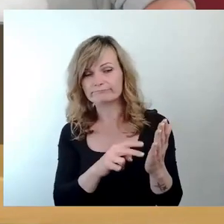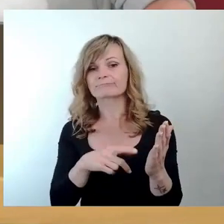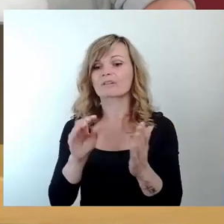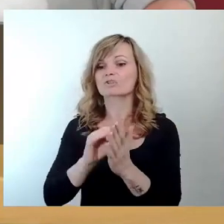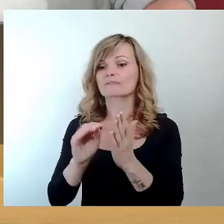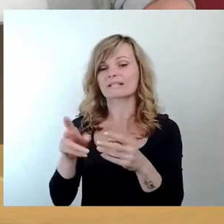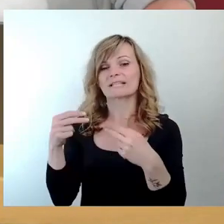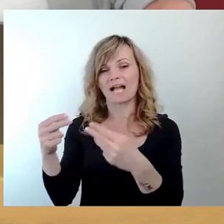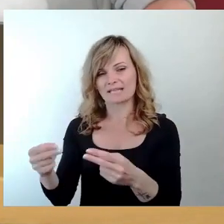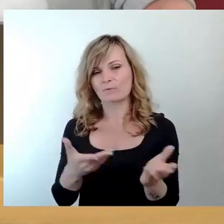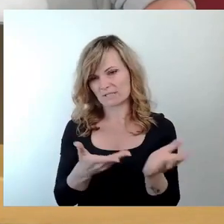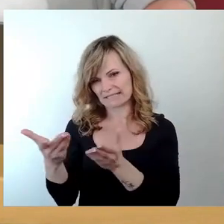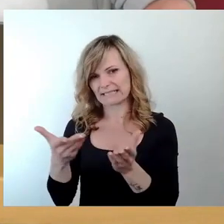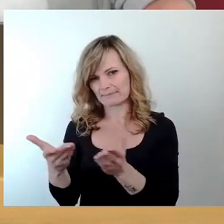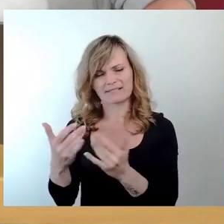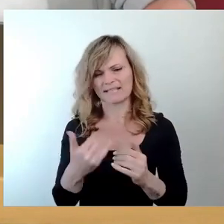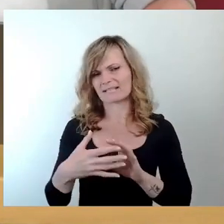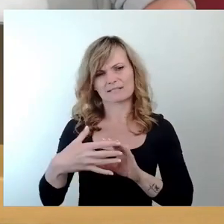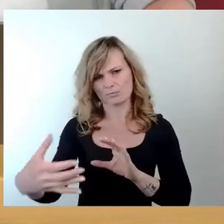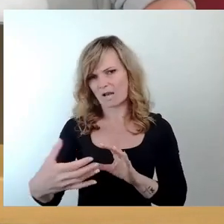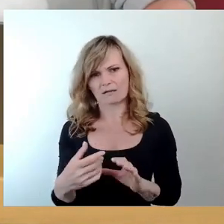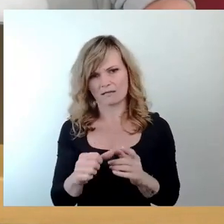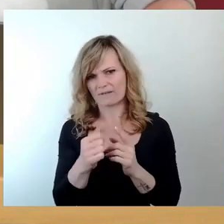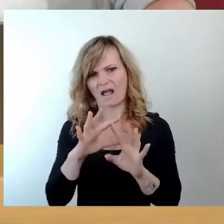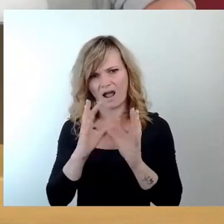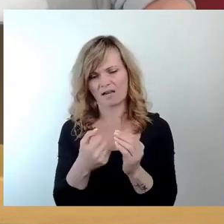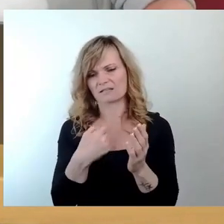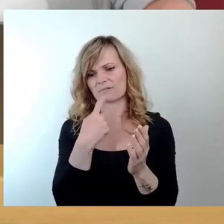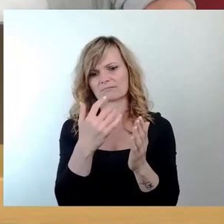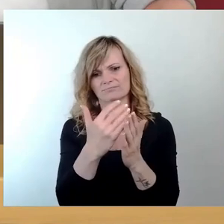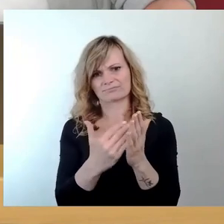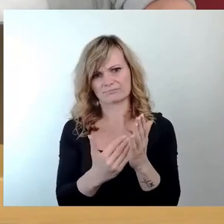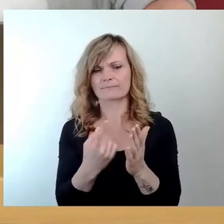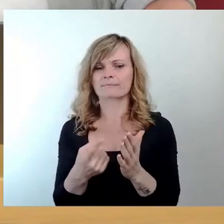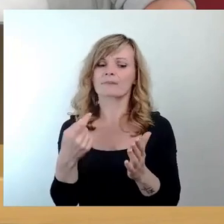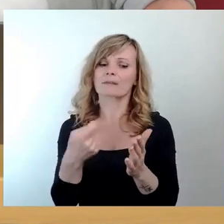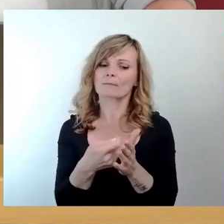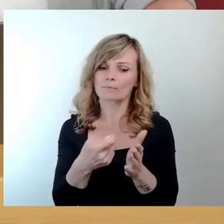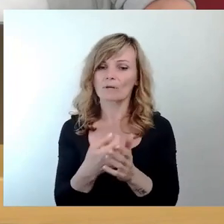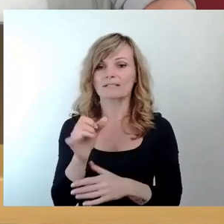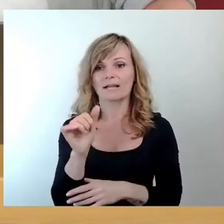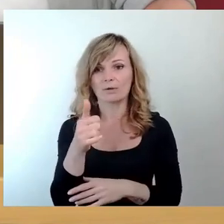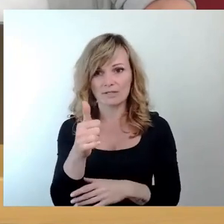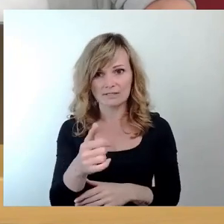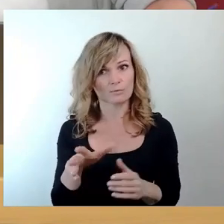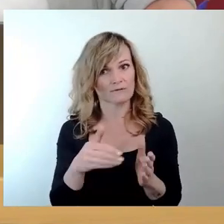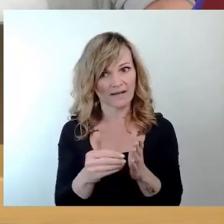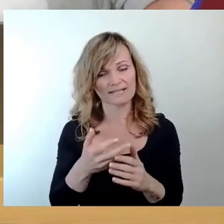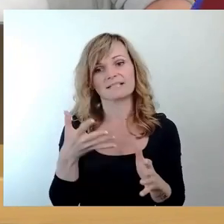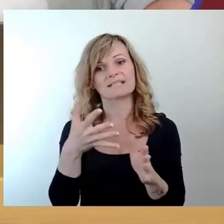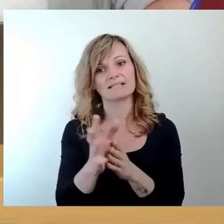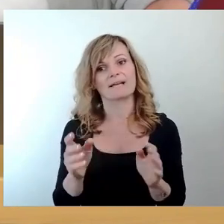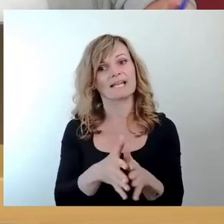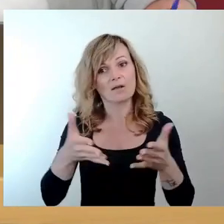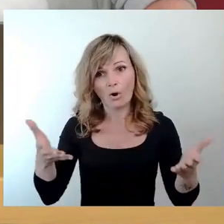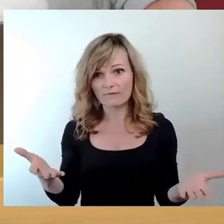es jetzt nicht zu lang wird. Und wir werden die Gebührenkalkulation natürlich weiterhin transparent offenlegen und in den